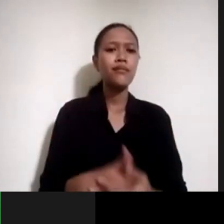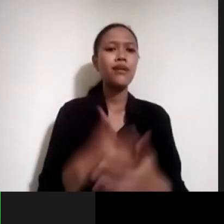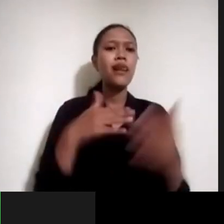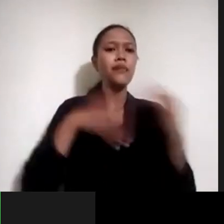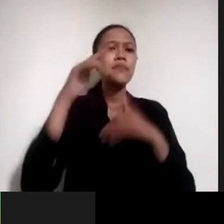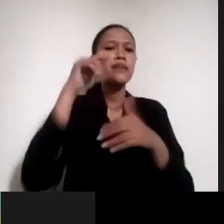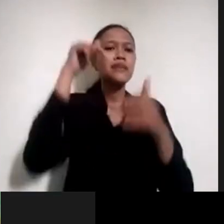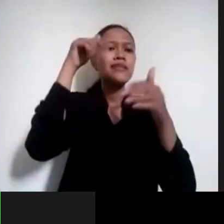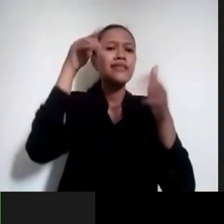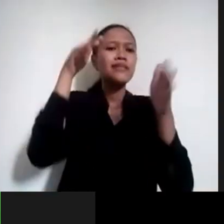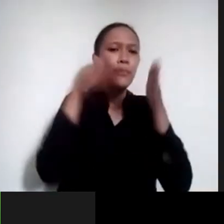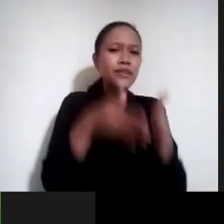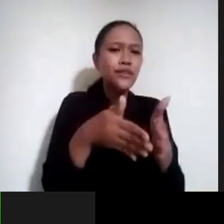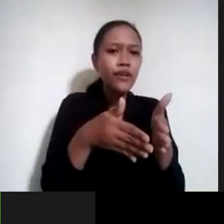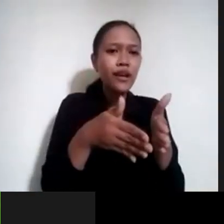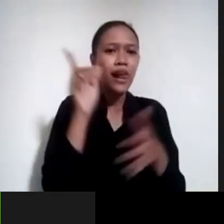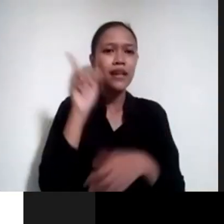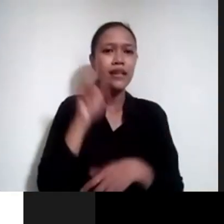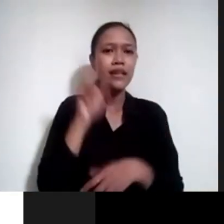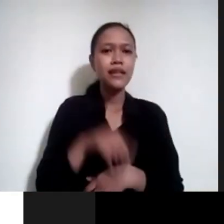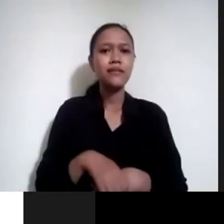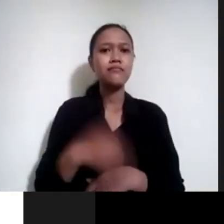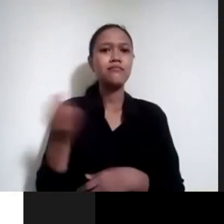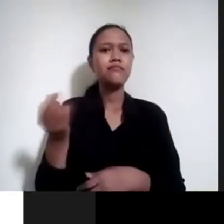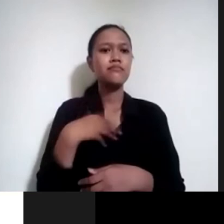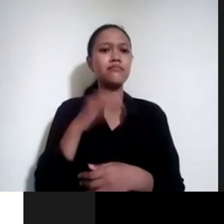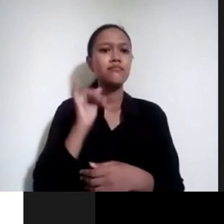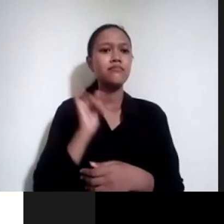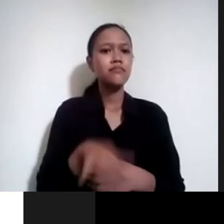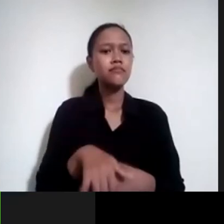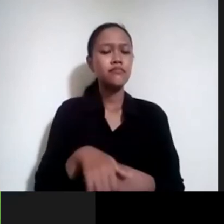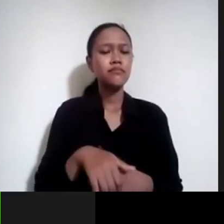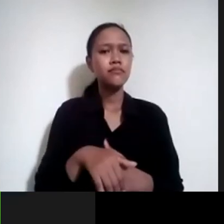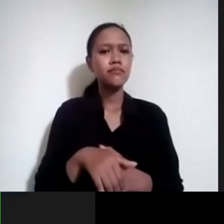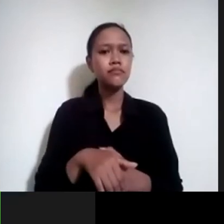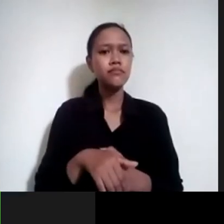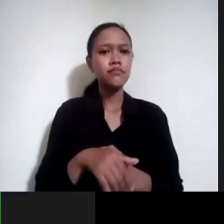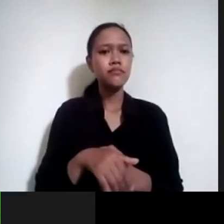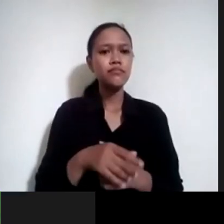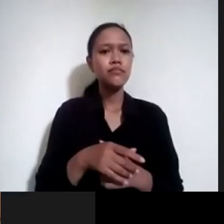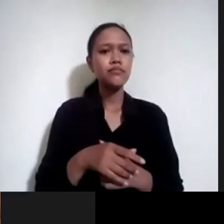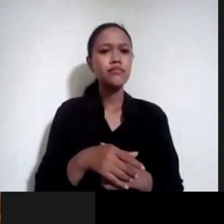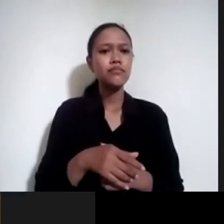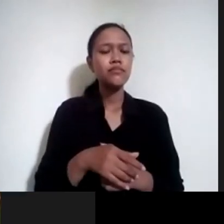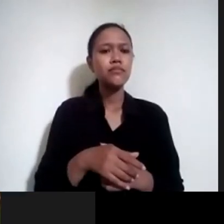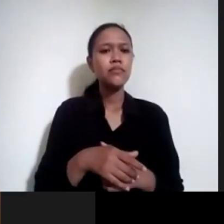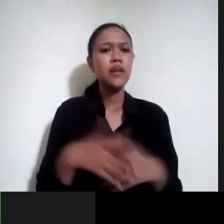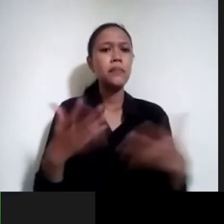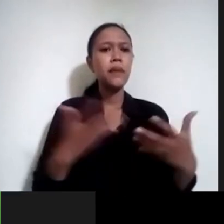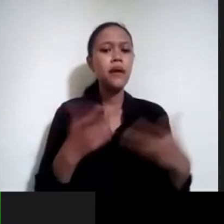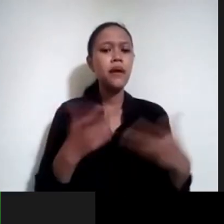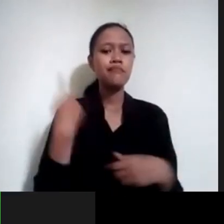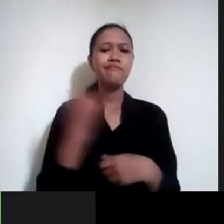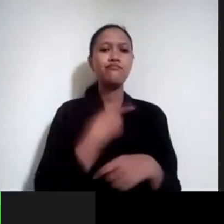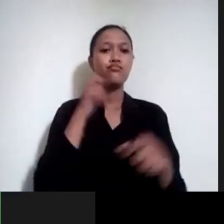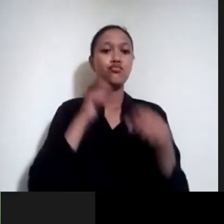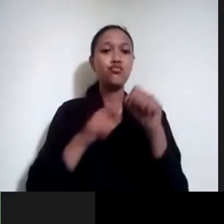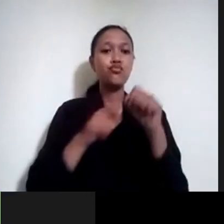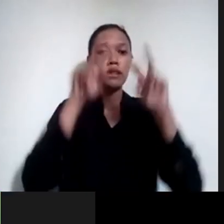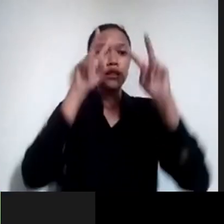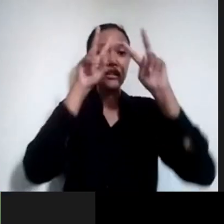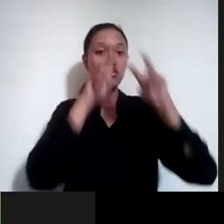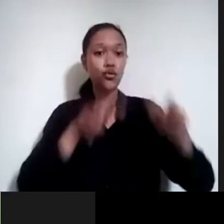memang, akhirnya kan random, mas ya, apa namanya, bagaimana kita bikin surveinya, itu benar-benar,